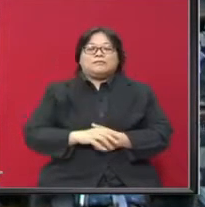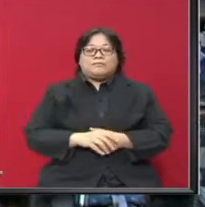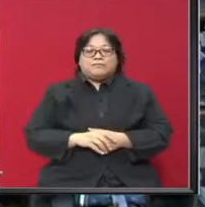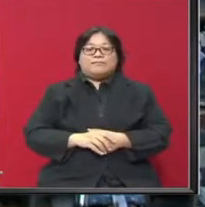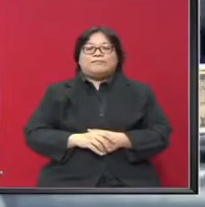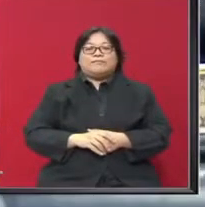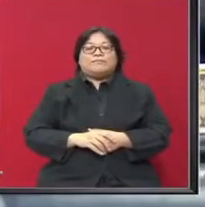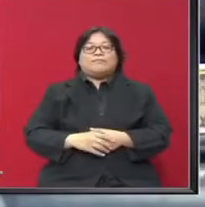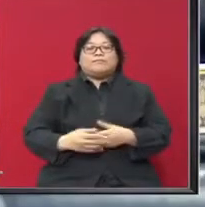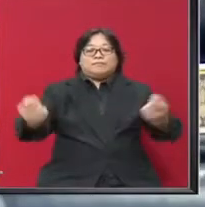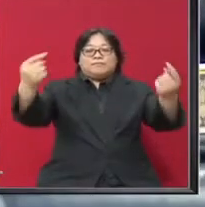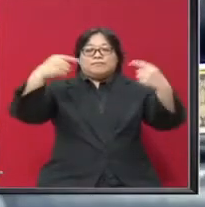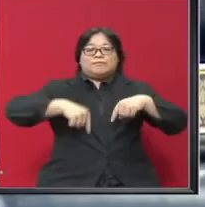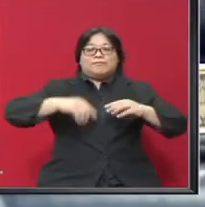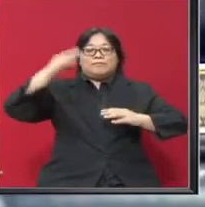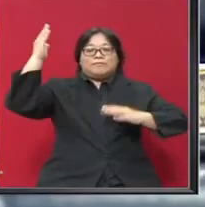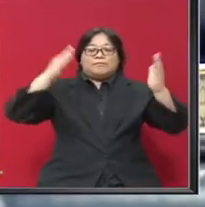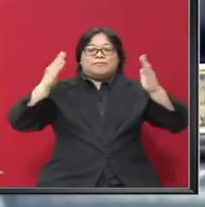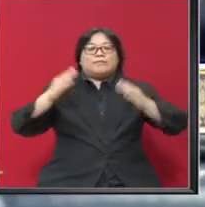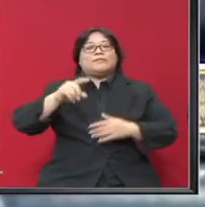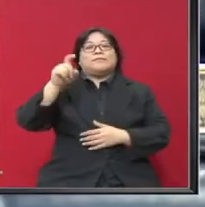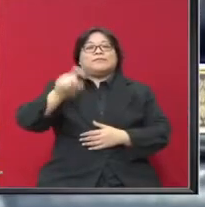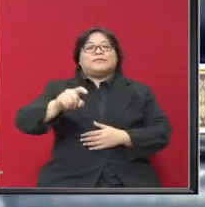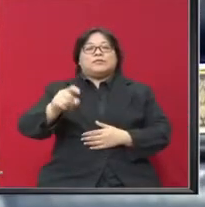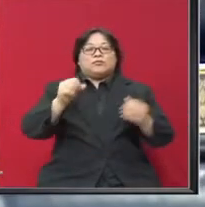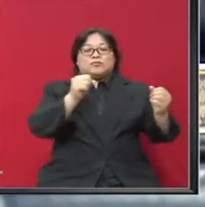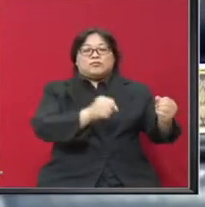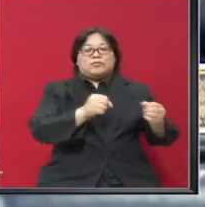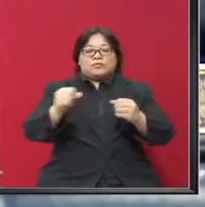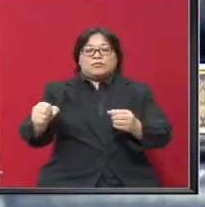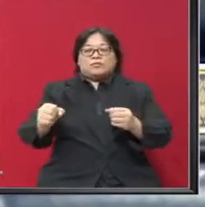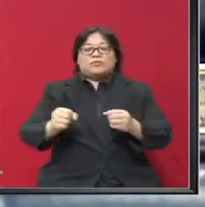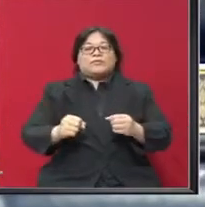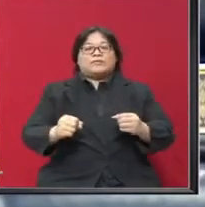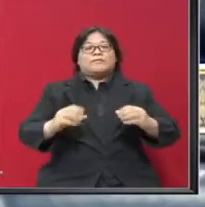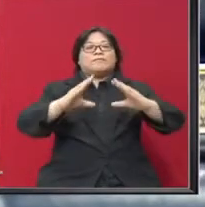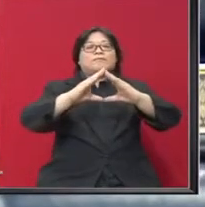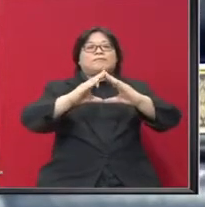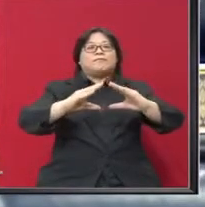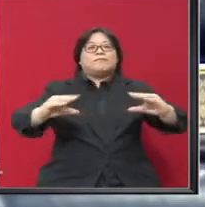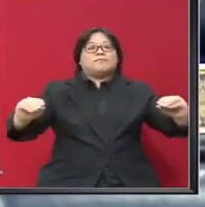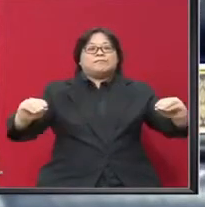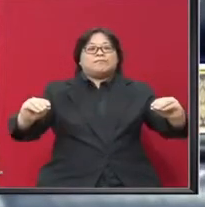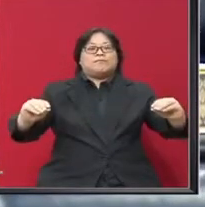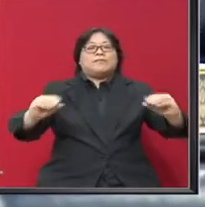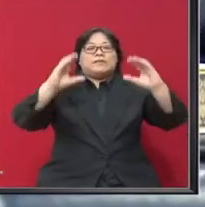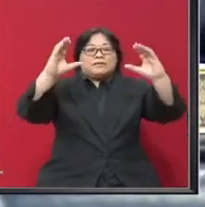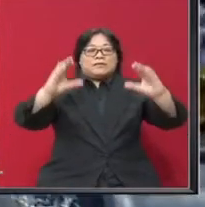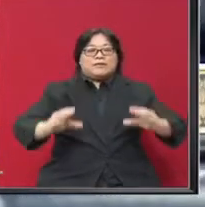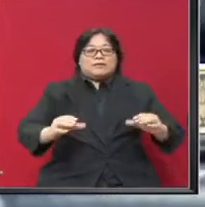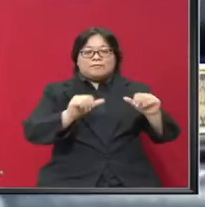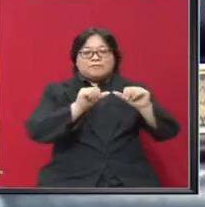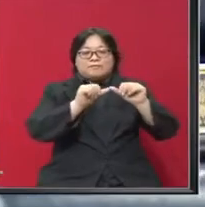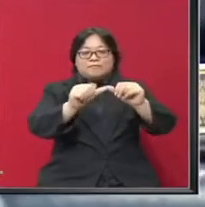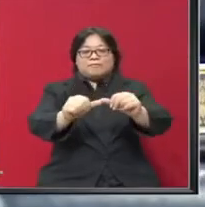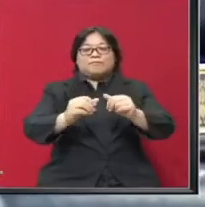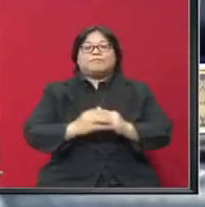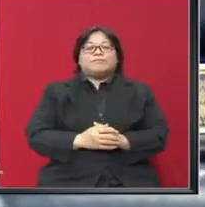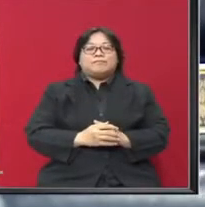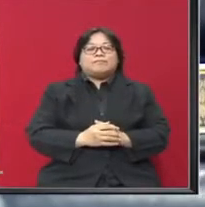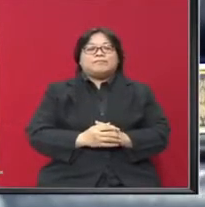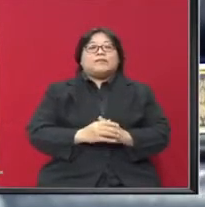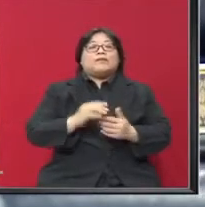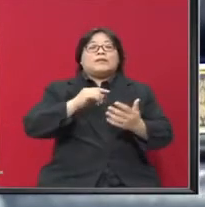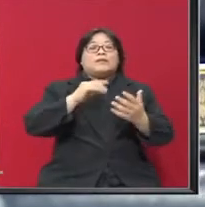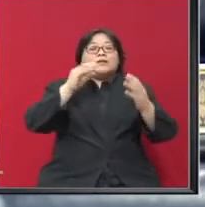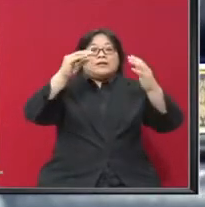atau parti di negara ini Yang memerlukan strategi pembenterasan secara berterusan Justru